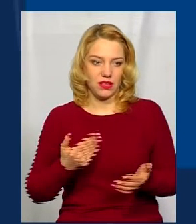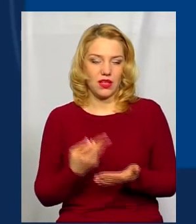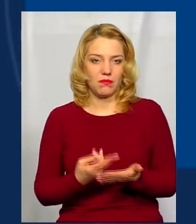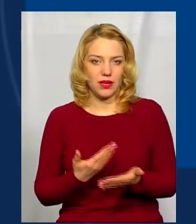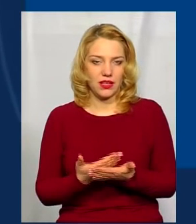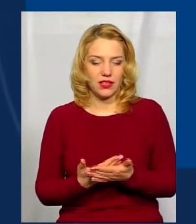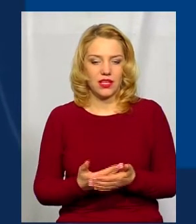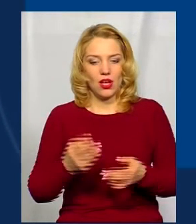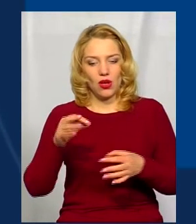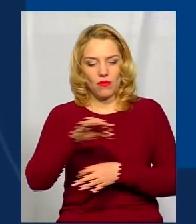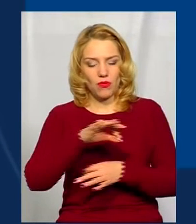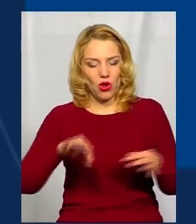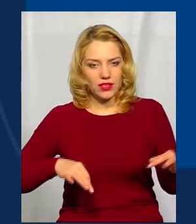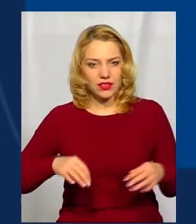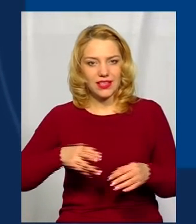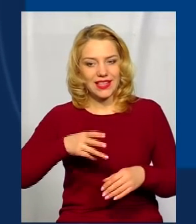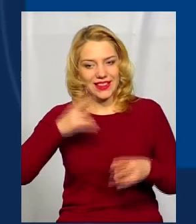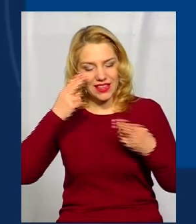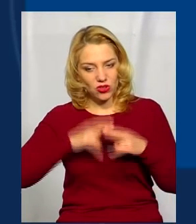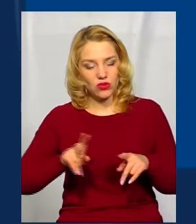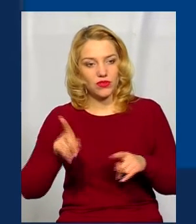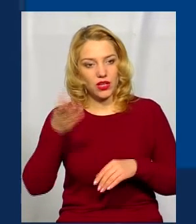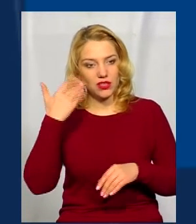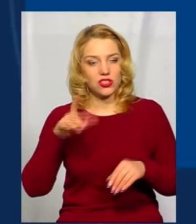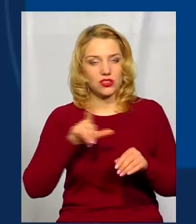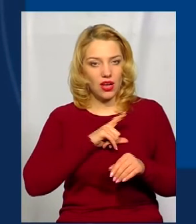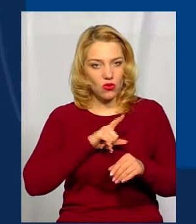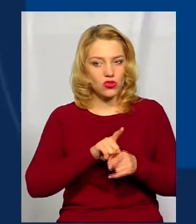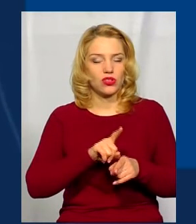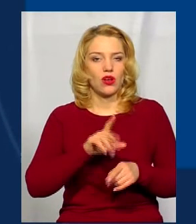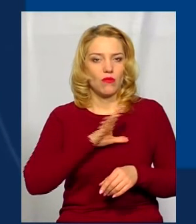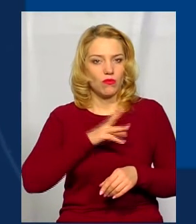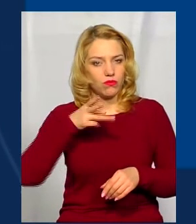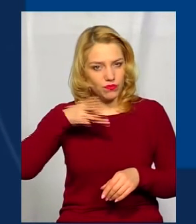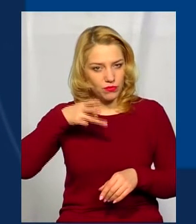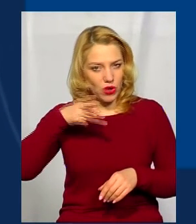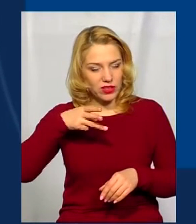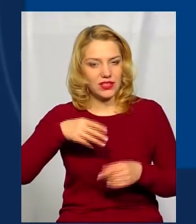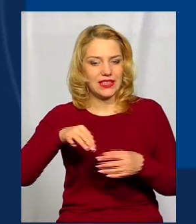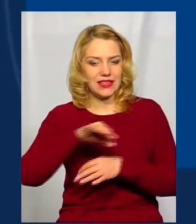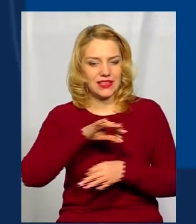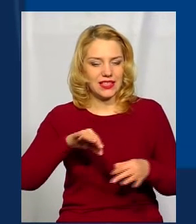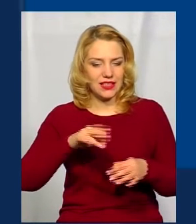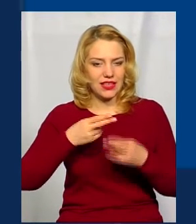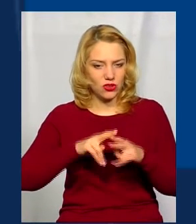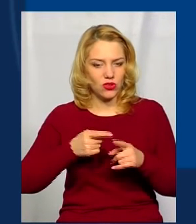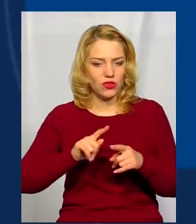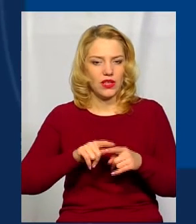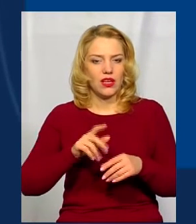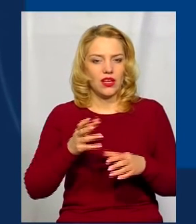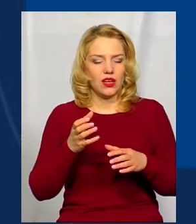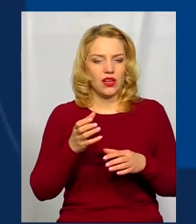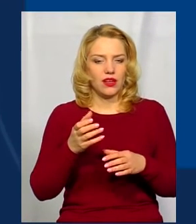проектні технології. Раніше теж застосовувала їх, але отримала нові знання з цієї теми.